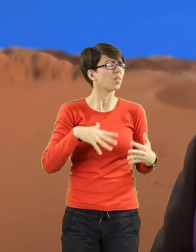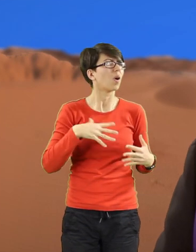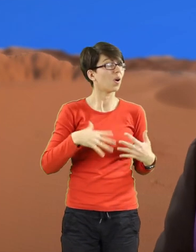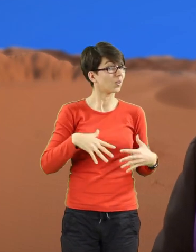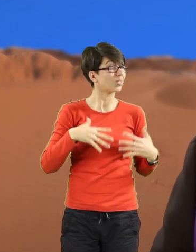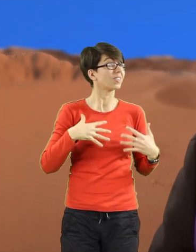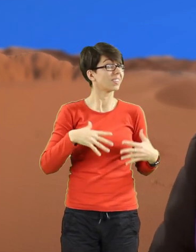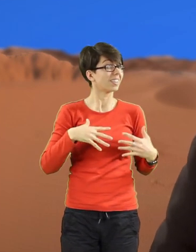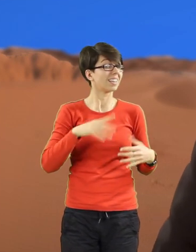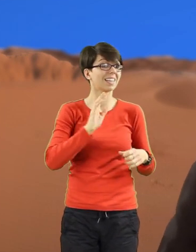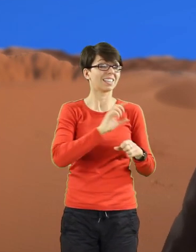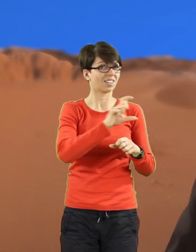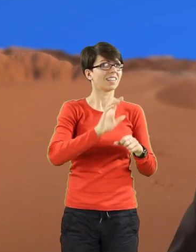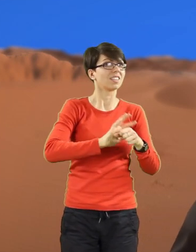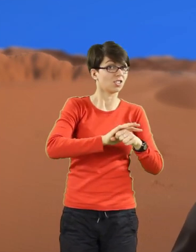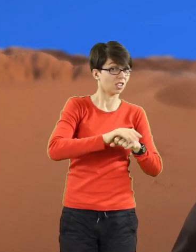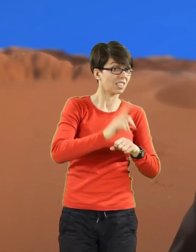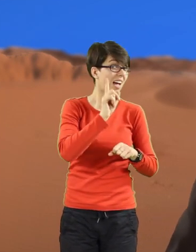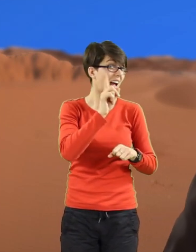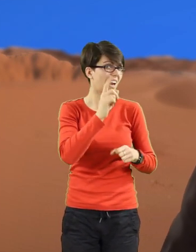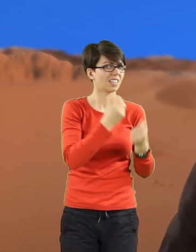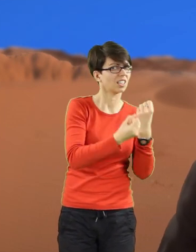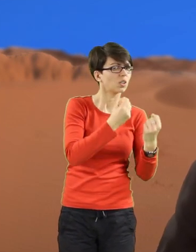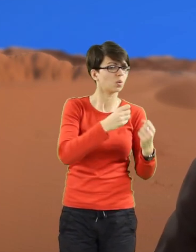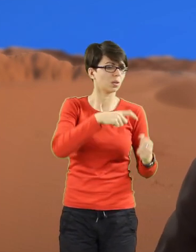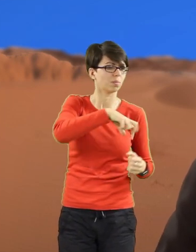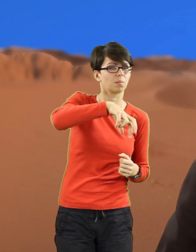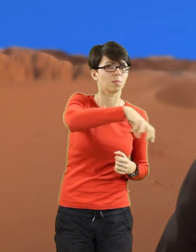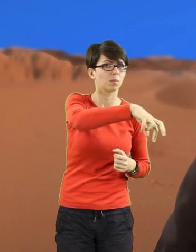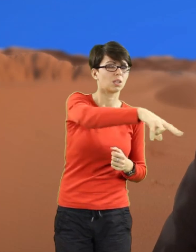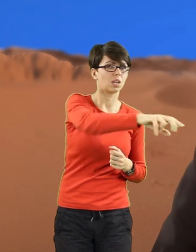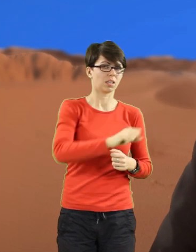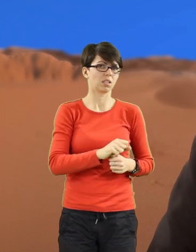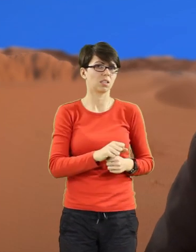doświadczenia, czas szczęścia, przejście.